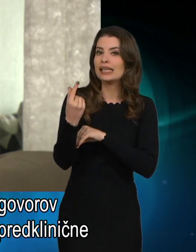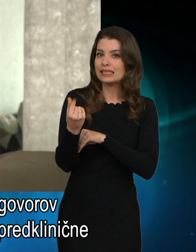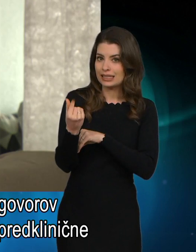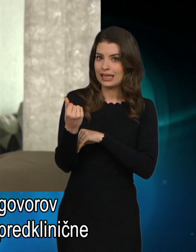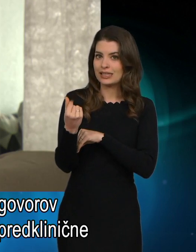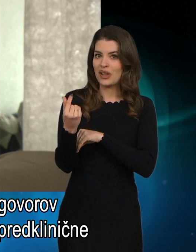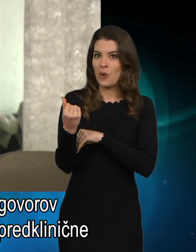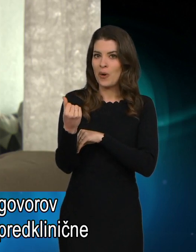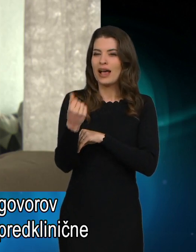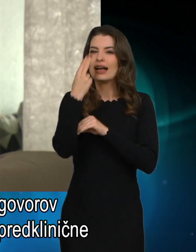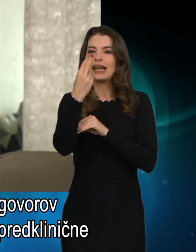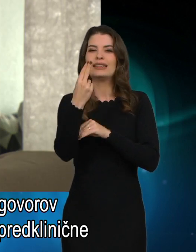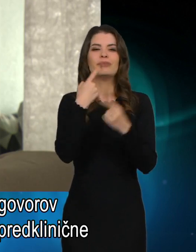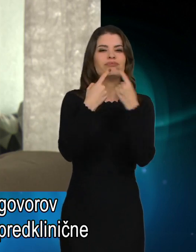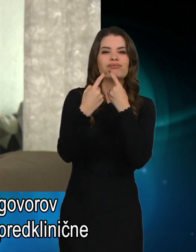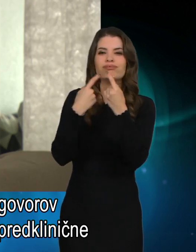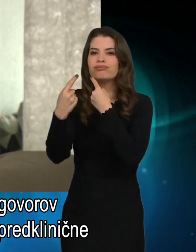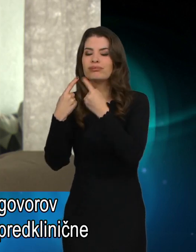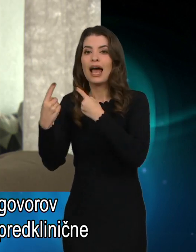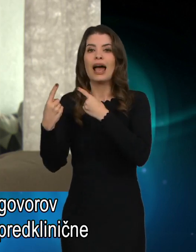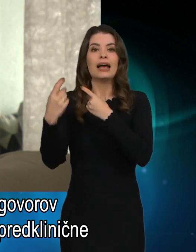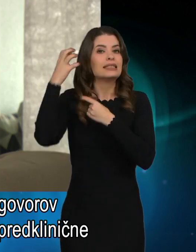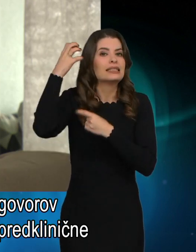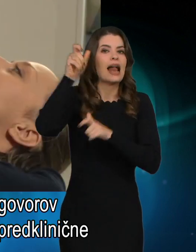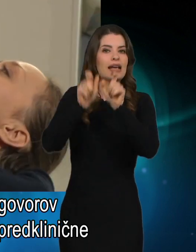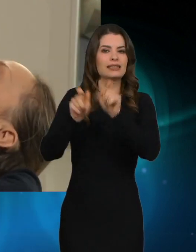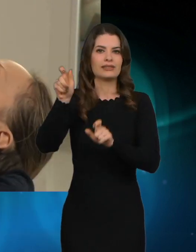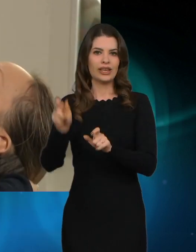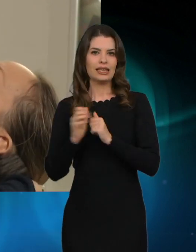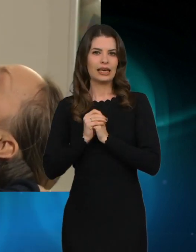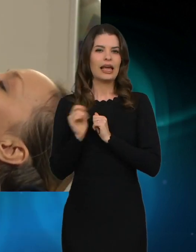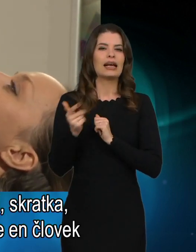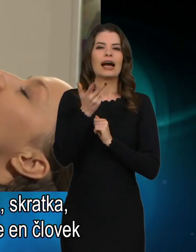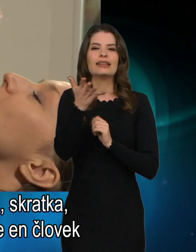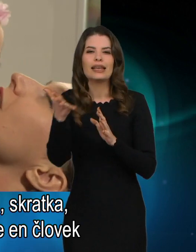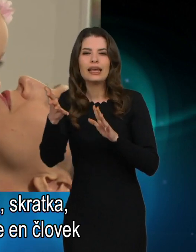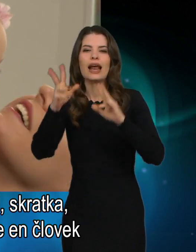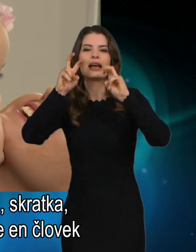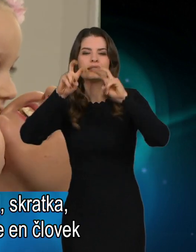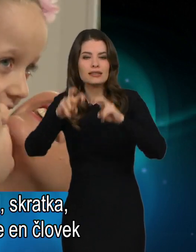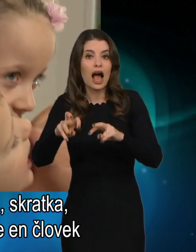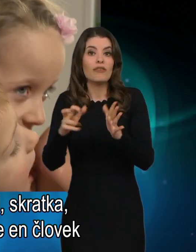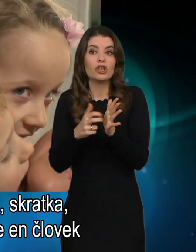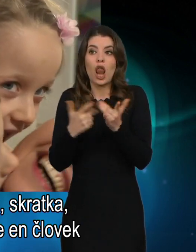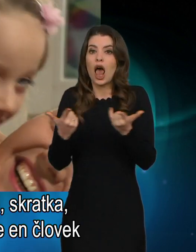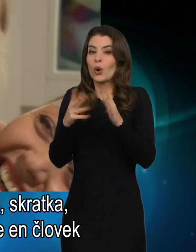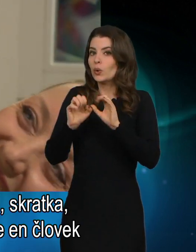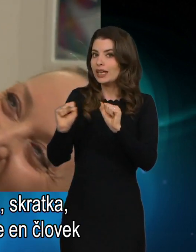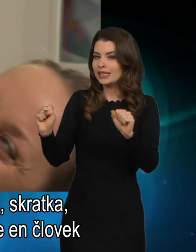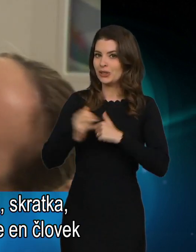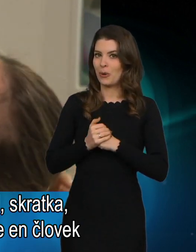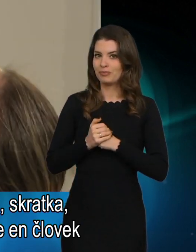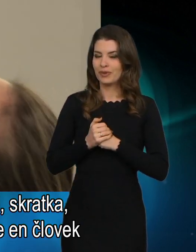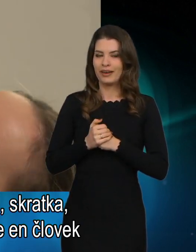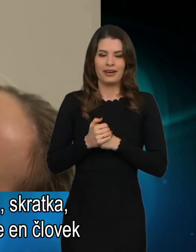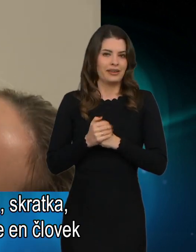razgovorev znanstveniki, katere predklinične študije bi še naredili. skratka, to